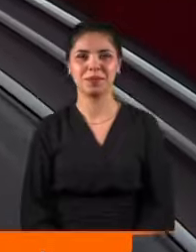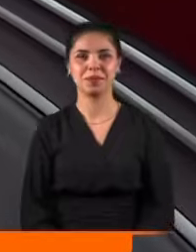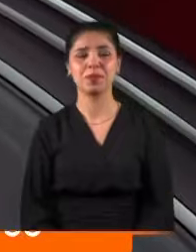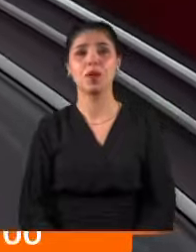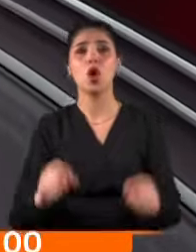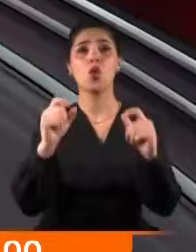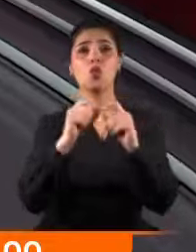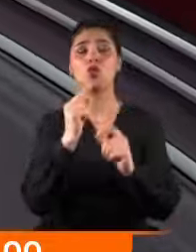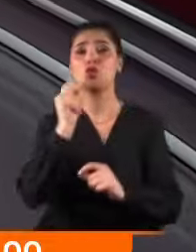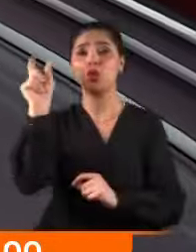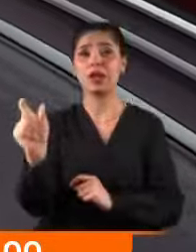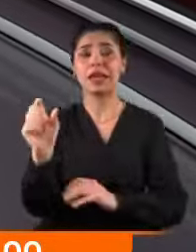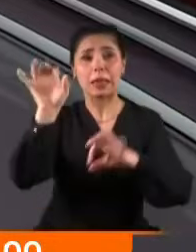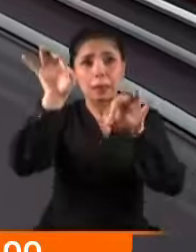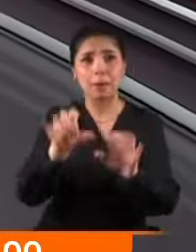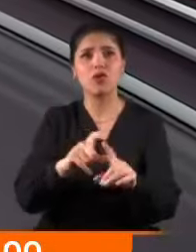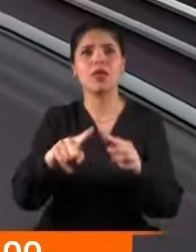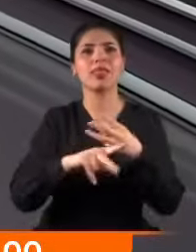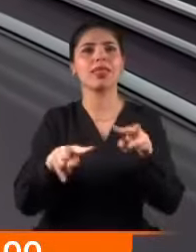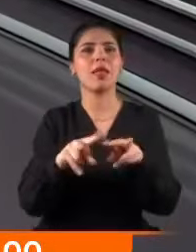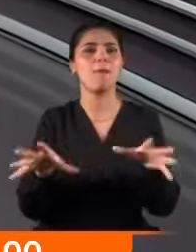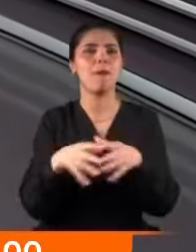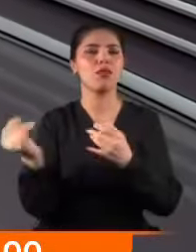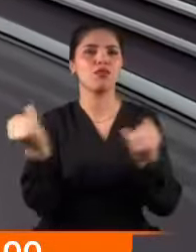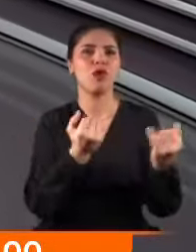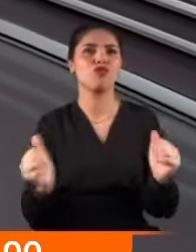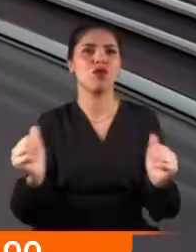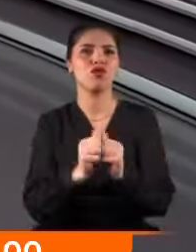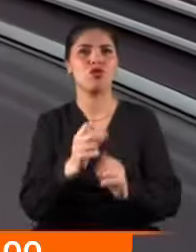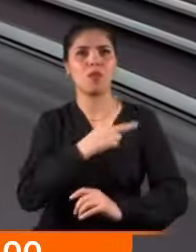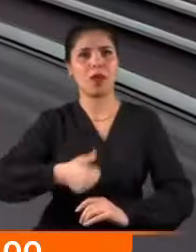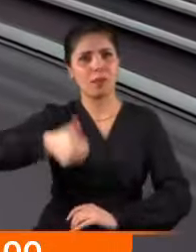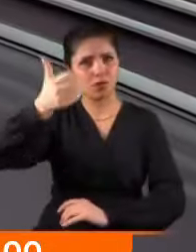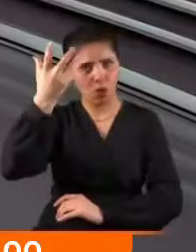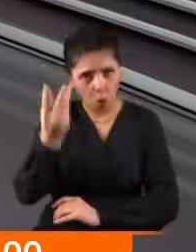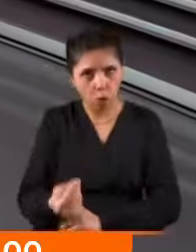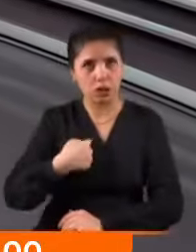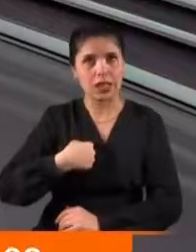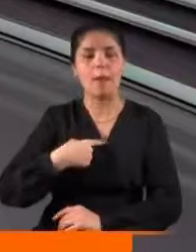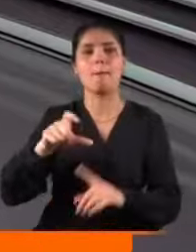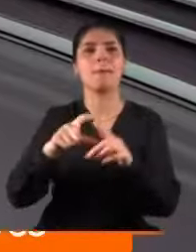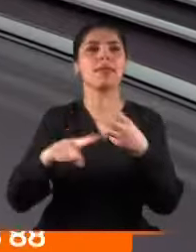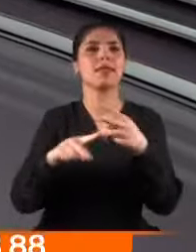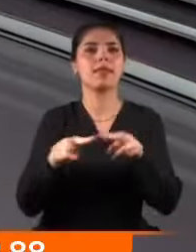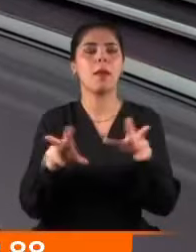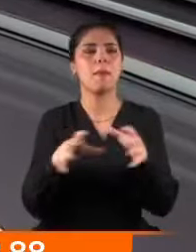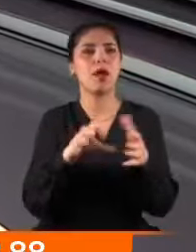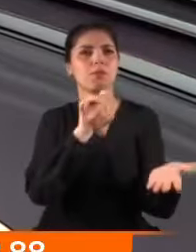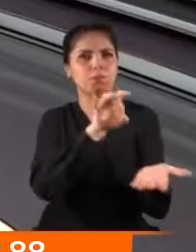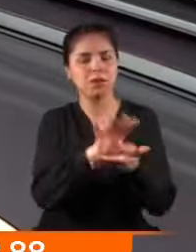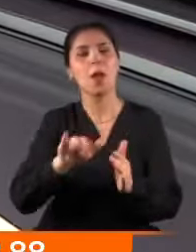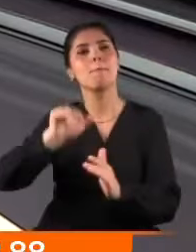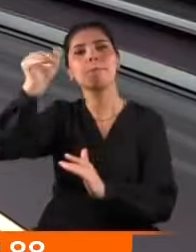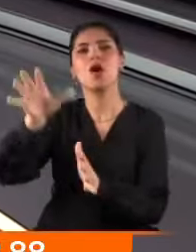Burcu Köksal'ın başlattığı DEM Parti tartışması büyüyor. Belediye başkanı olursam kapımız DEM Parti hariç bütün siyasi partilere açık olacak sözü.